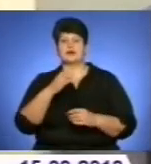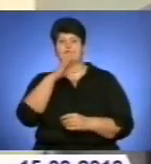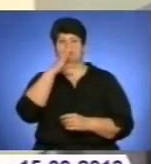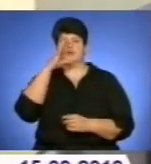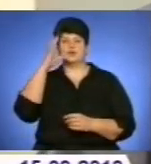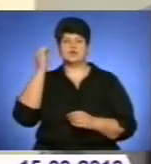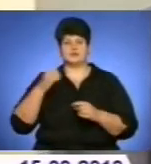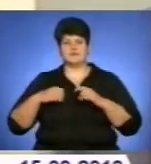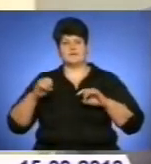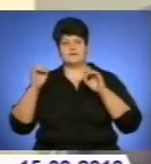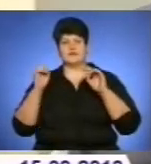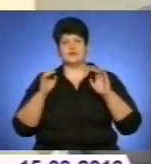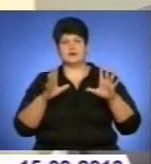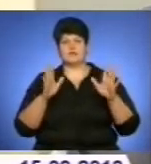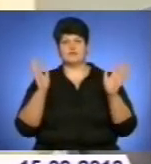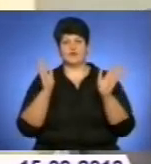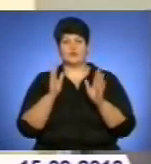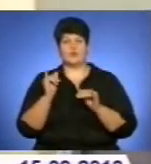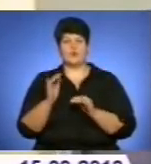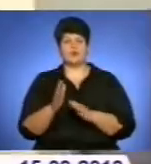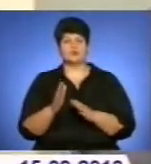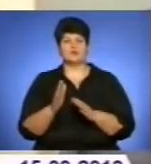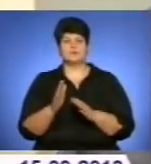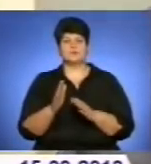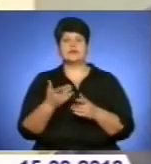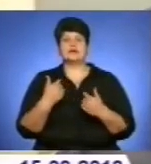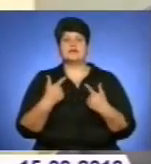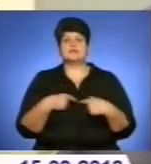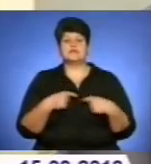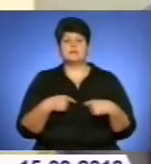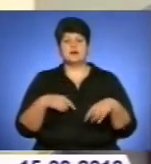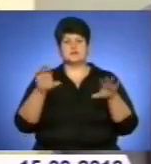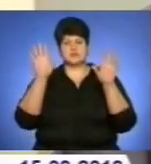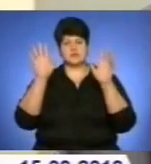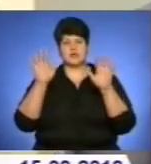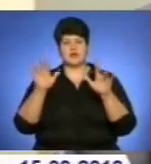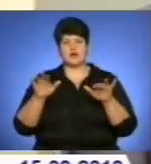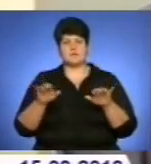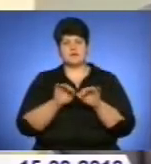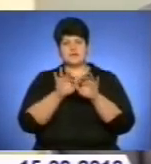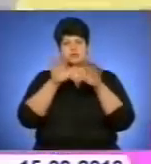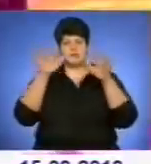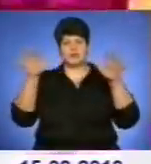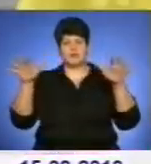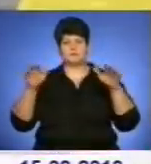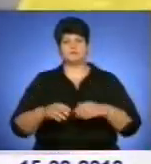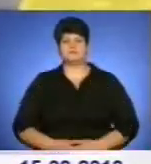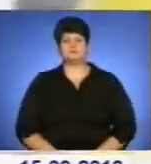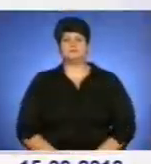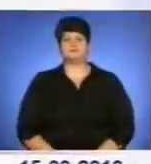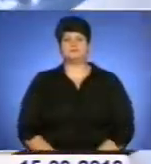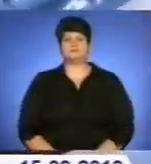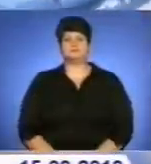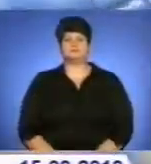І знов чекає на погоду маленьке втомлене село,